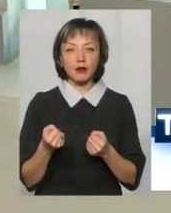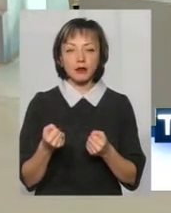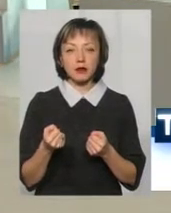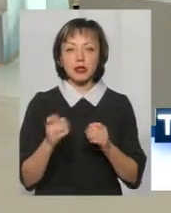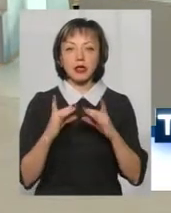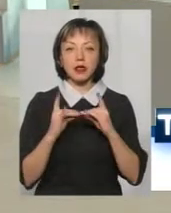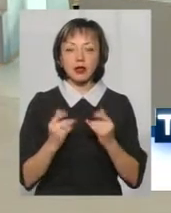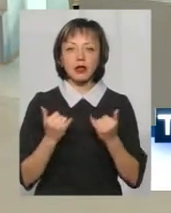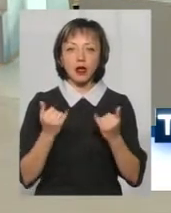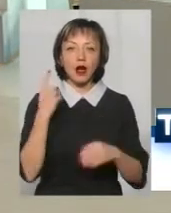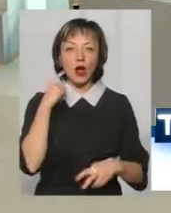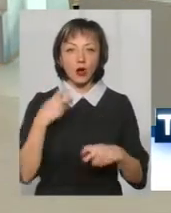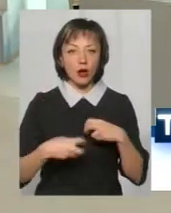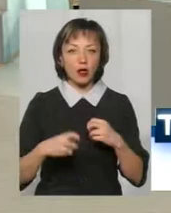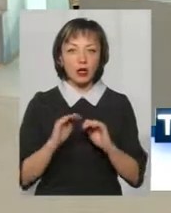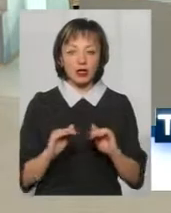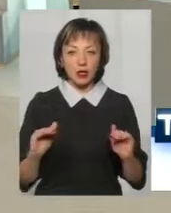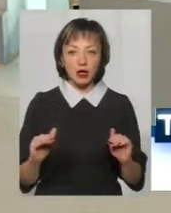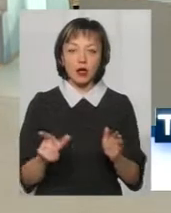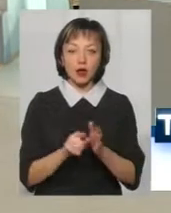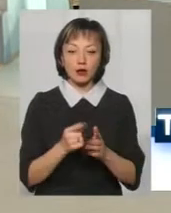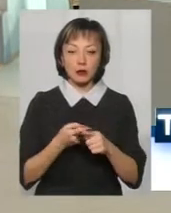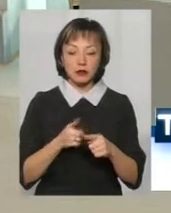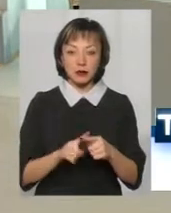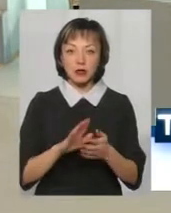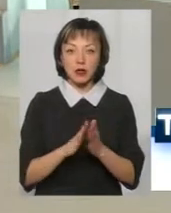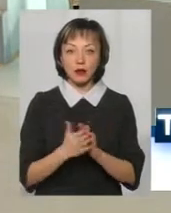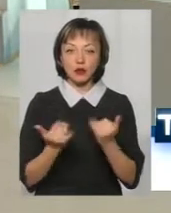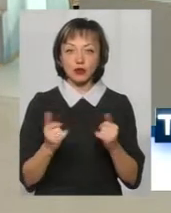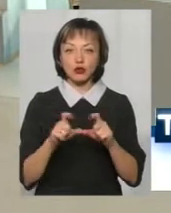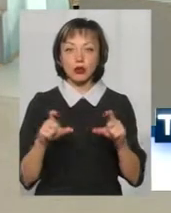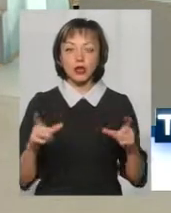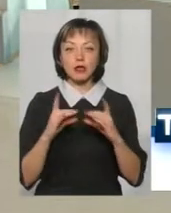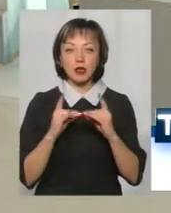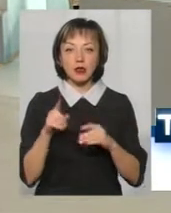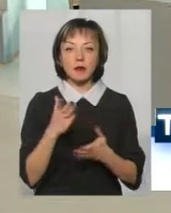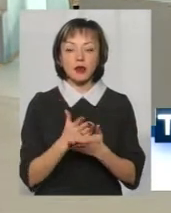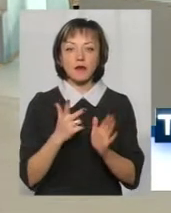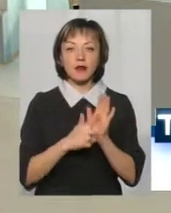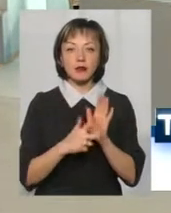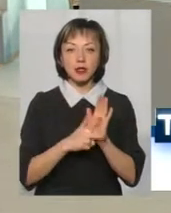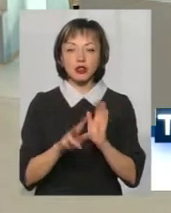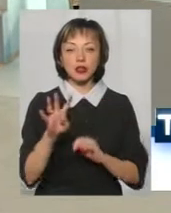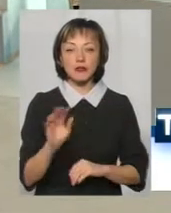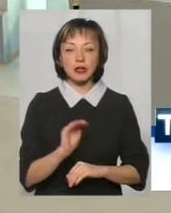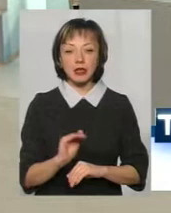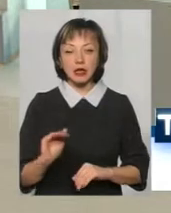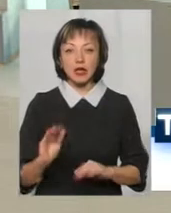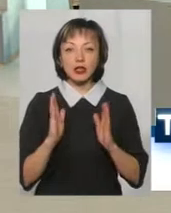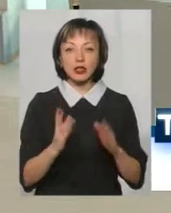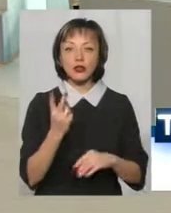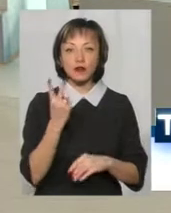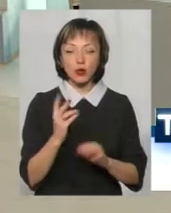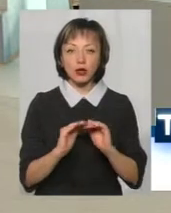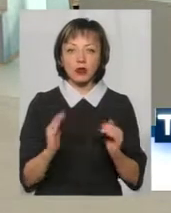є інтернат для глухоніми дітей. Разом з тим, станом на сьогодні, в цій школі-інтернаті, там є 84 дітей, і лише двоє